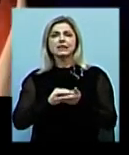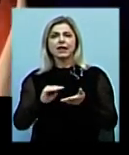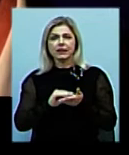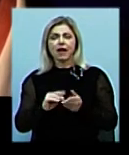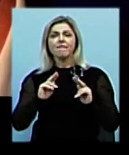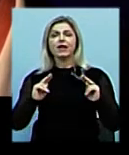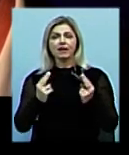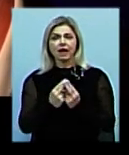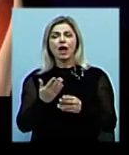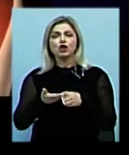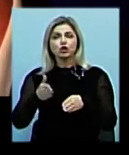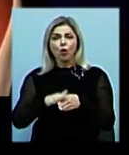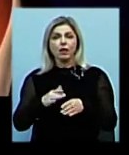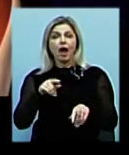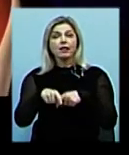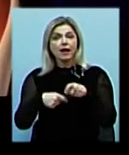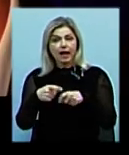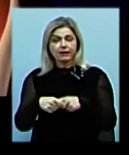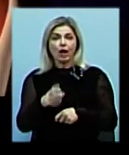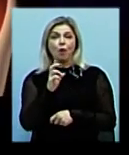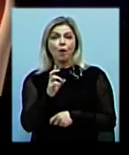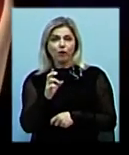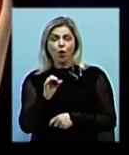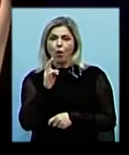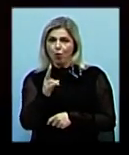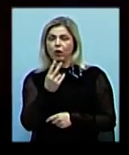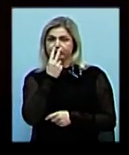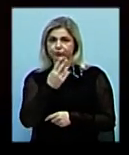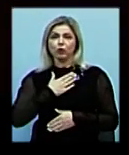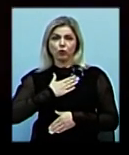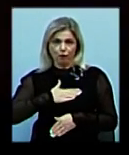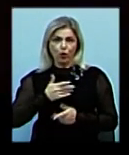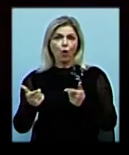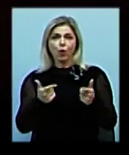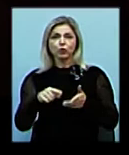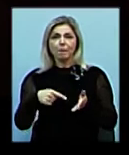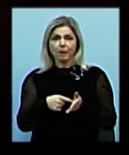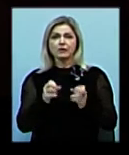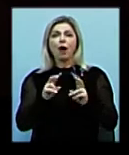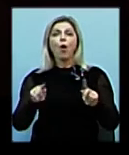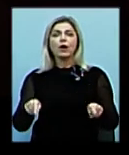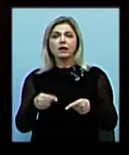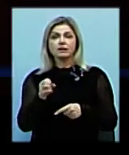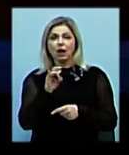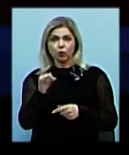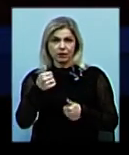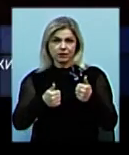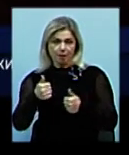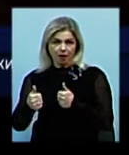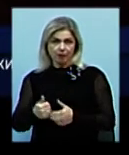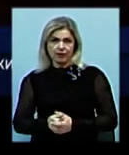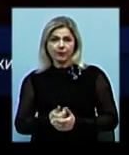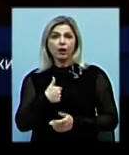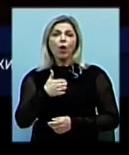важкої атлетики України Борис Лобко. Функціонер позитивно оцінив готовність міста як організатора змагань. Я хотів би дійсно сказати, що